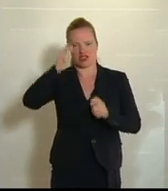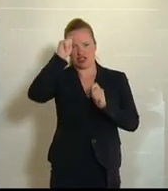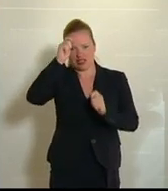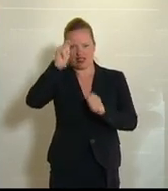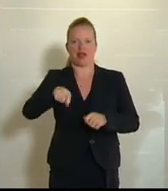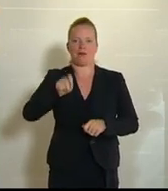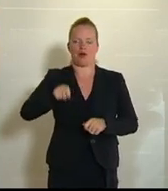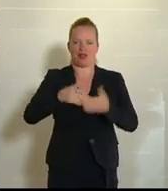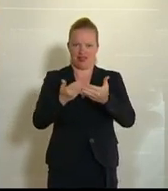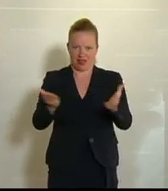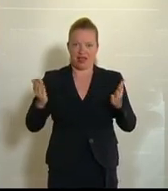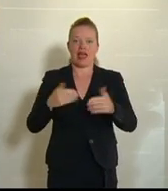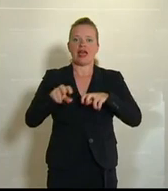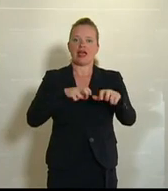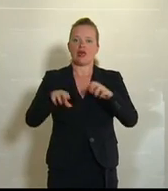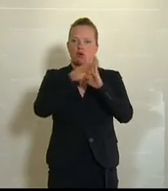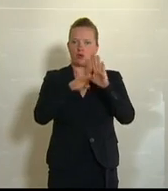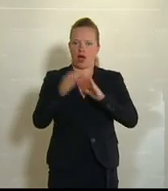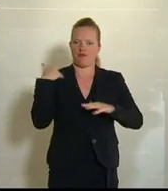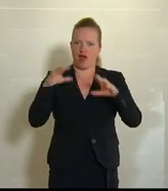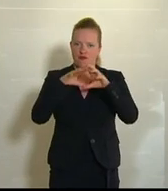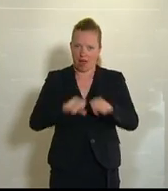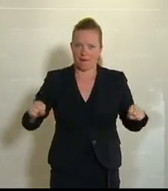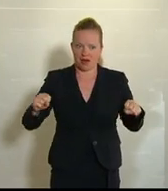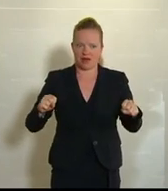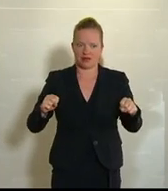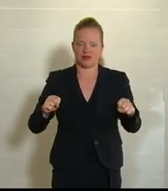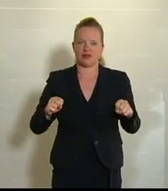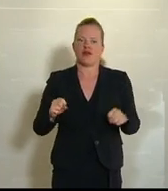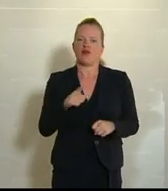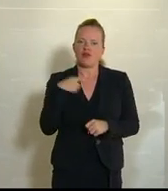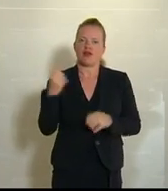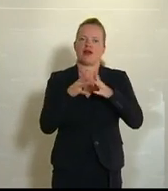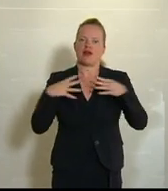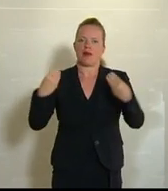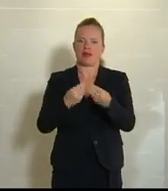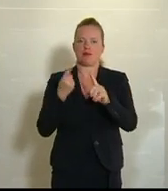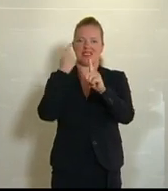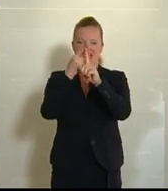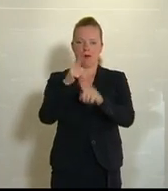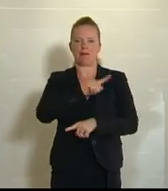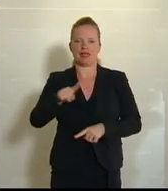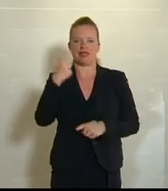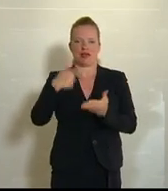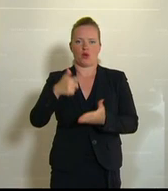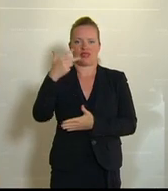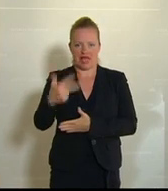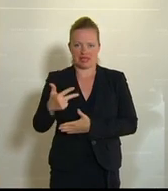haben im Regierungsprogramm vereinbart, dass wir das gemeinsame Ziel verfolgen, bis 2030